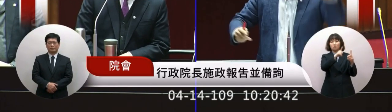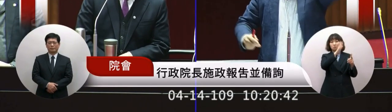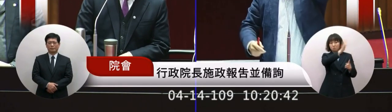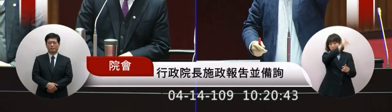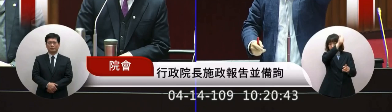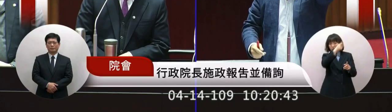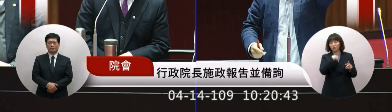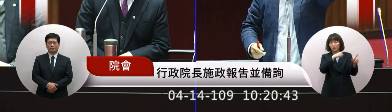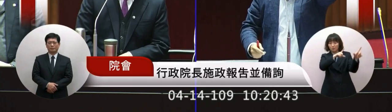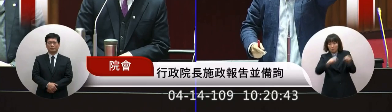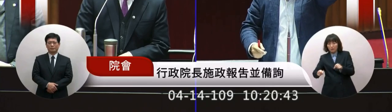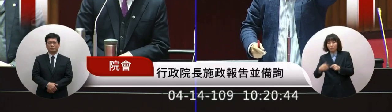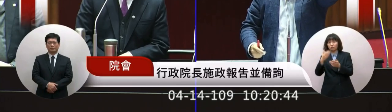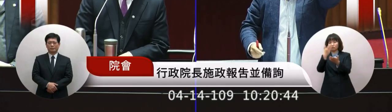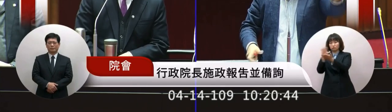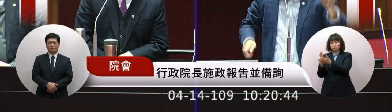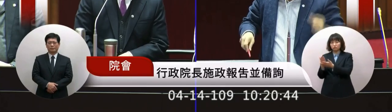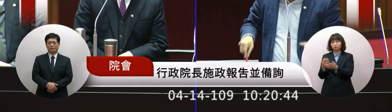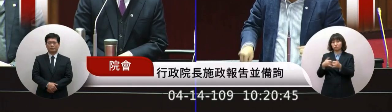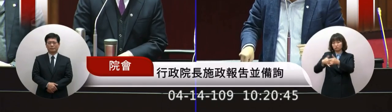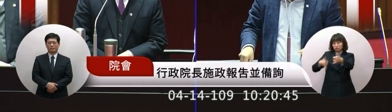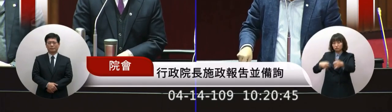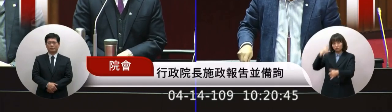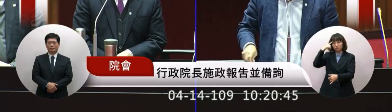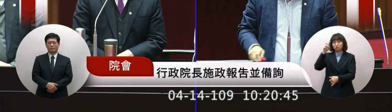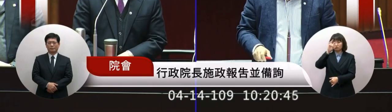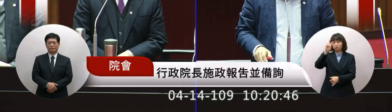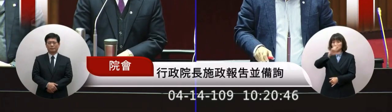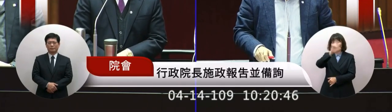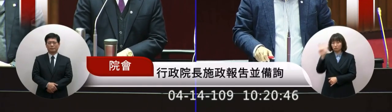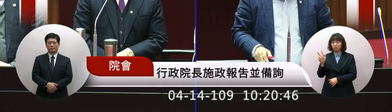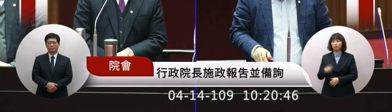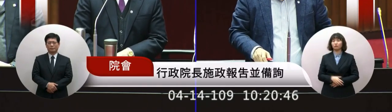心最大三十天可是呢